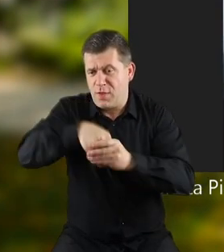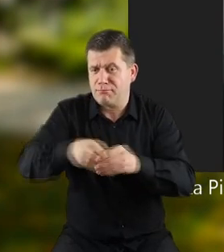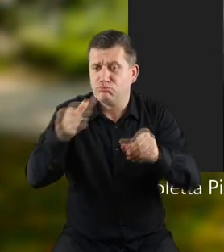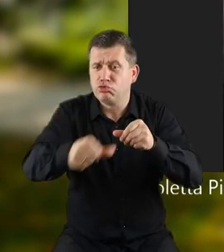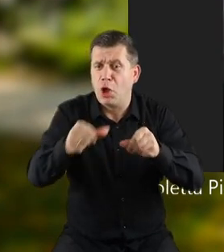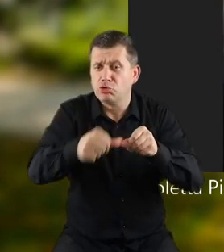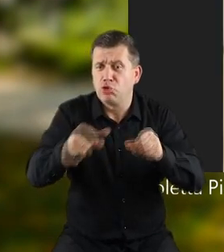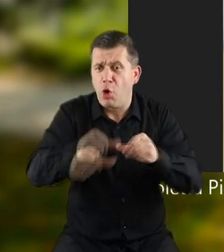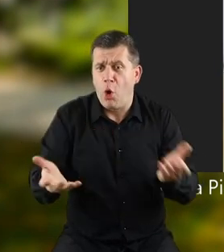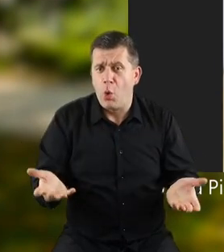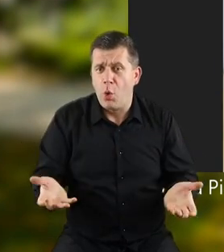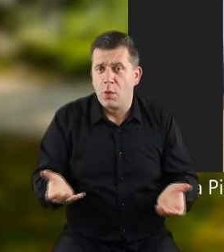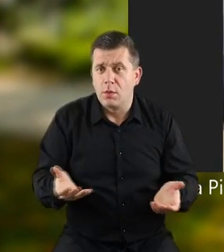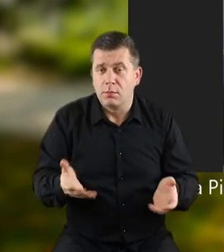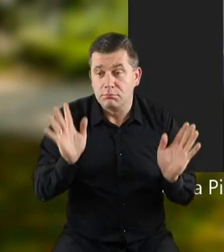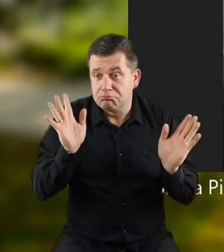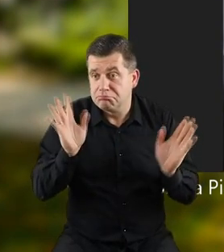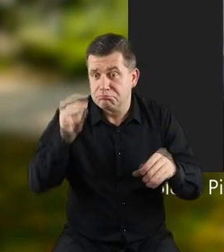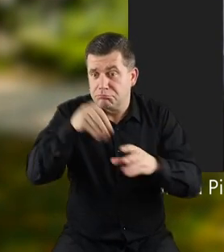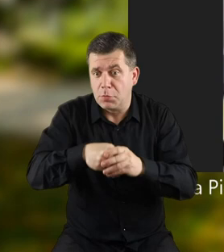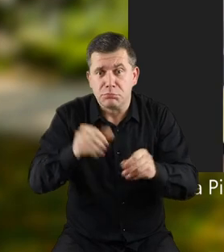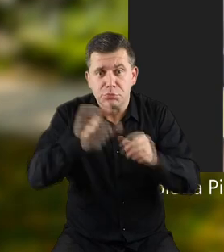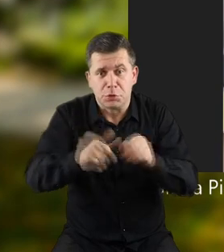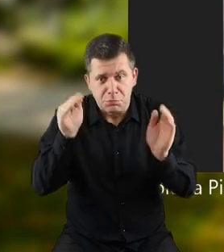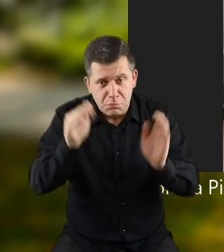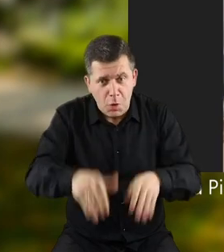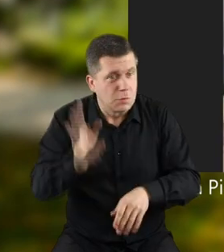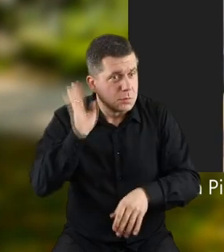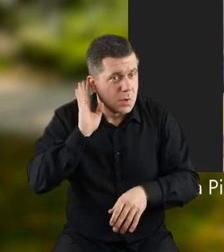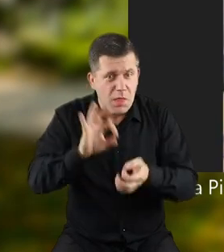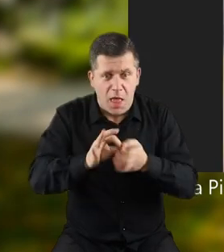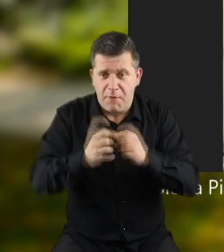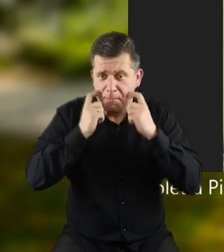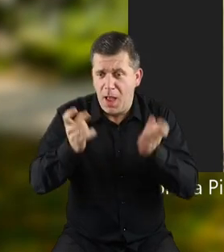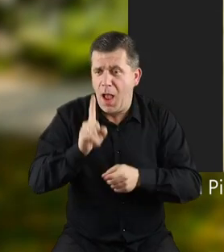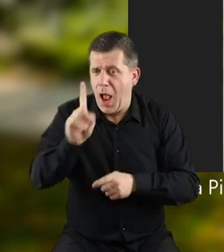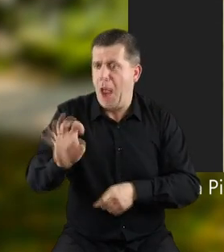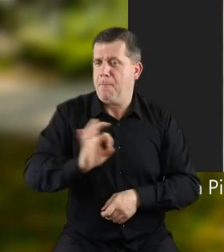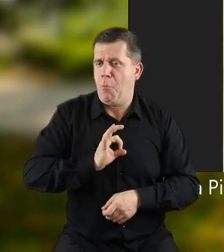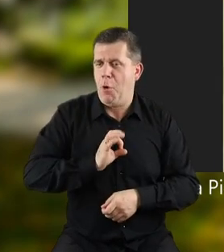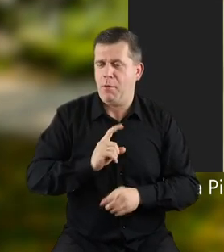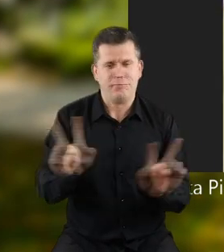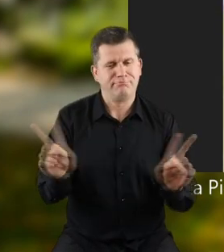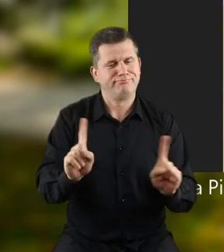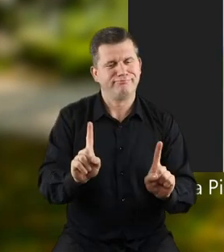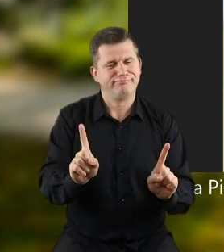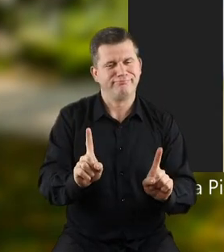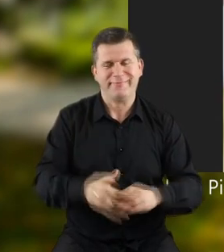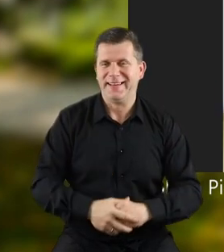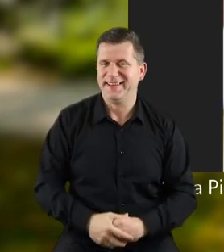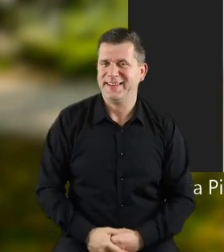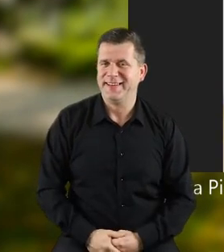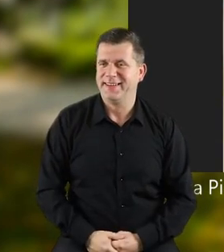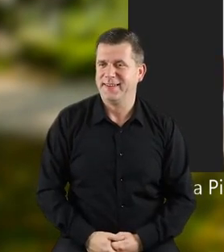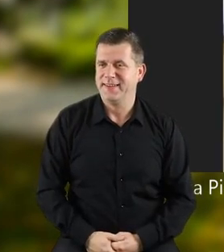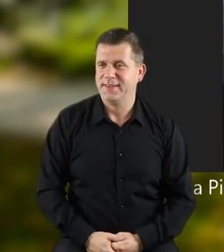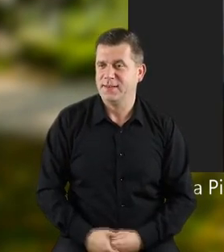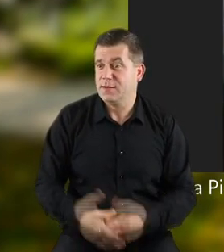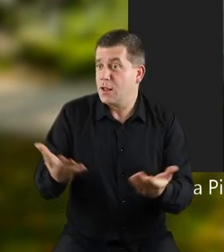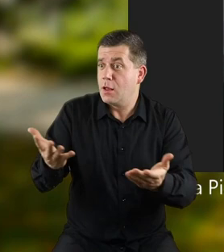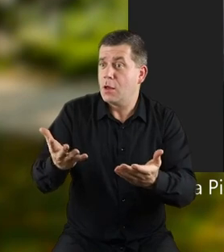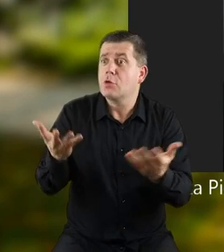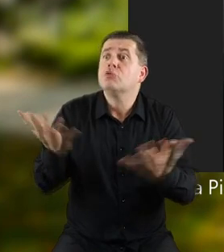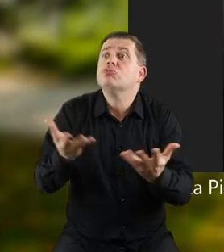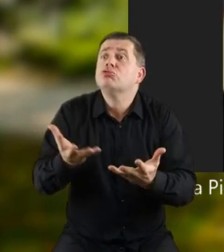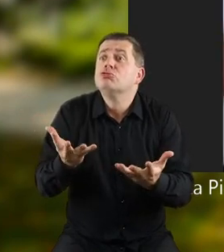przedszkolu? Słuchajcie, w przedszkolu pewnie zdarzają się bajki, ale moja się w przedszkolu nie zdarzyła. No